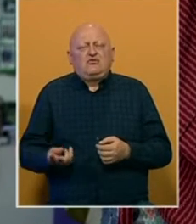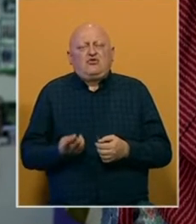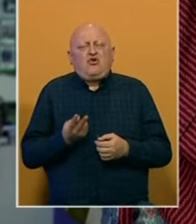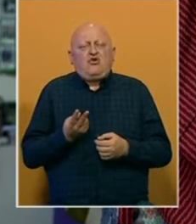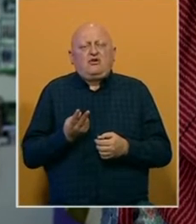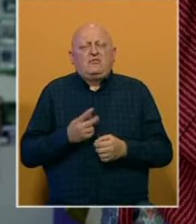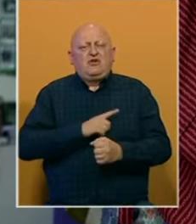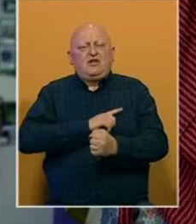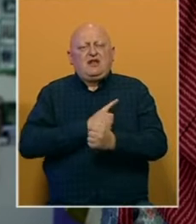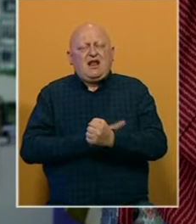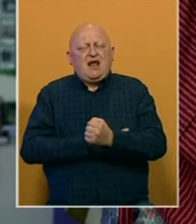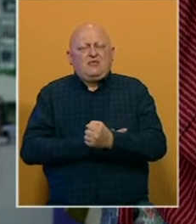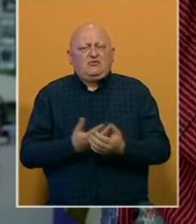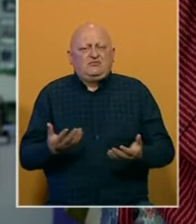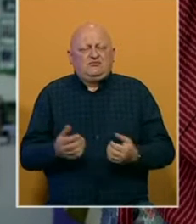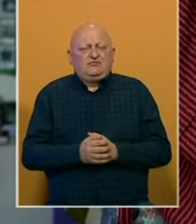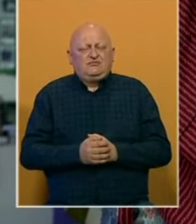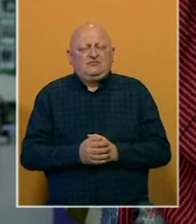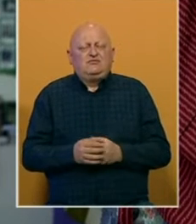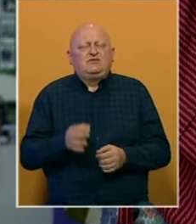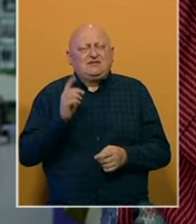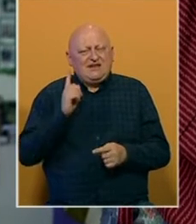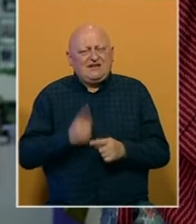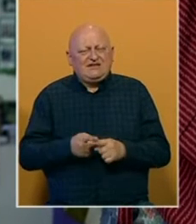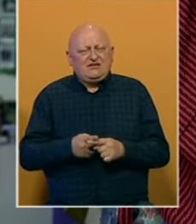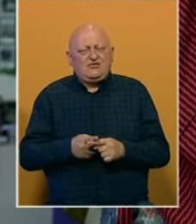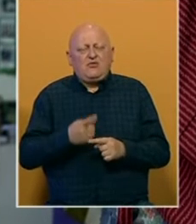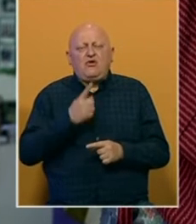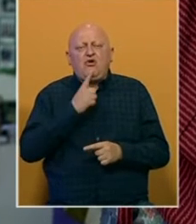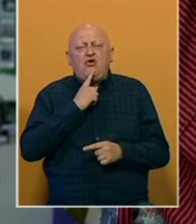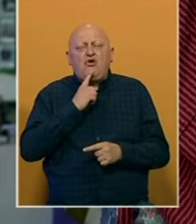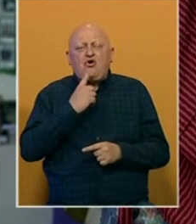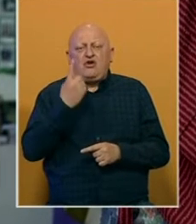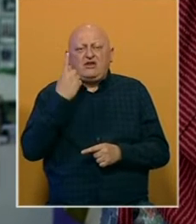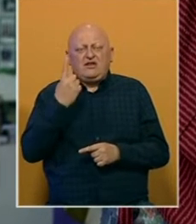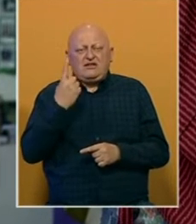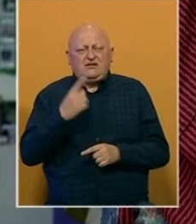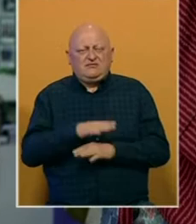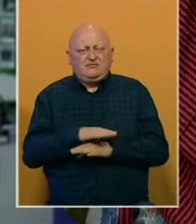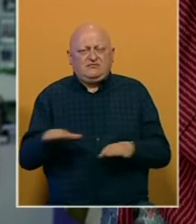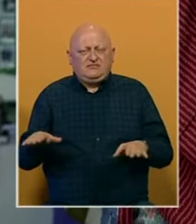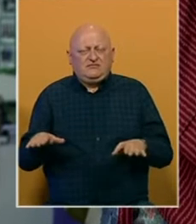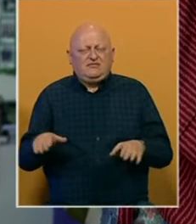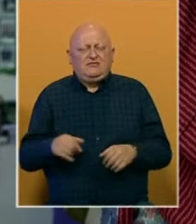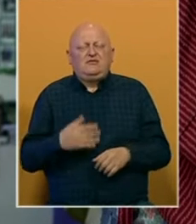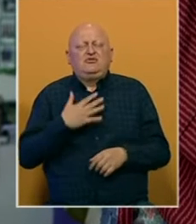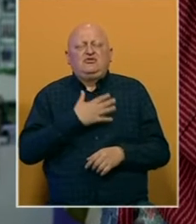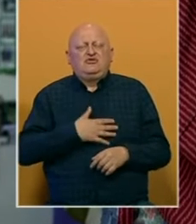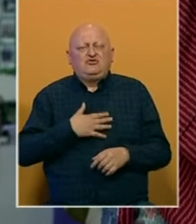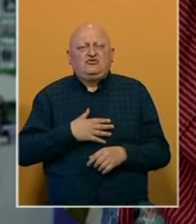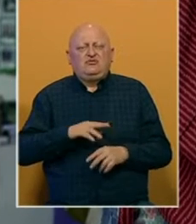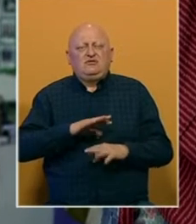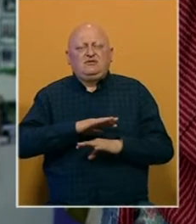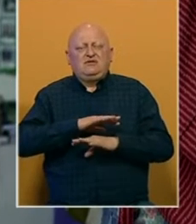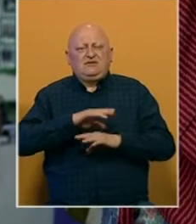gordo i hrabro sa istinom koja je jedna i jedina. Želimo cijelom